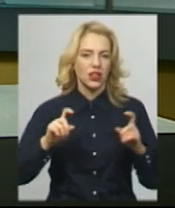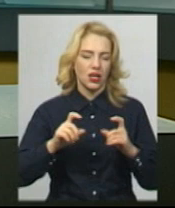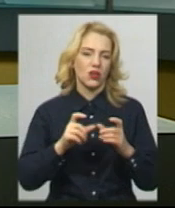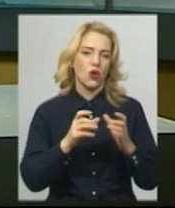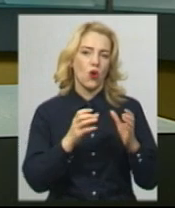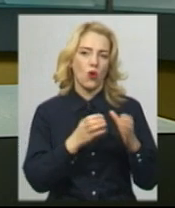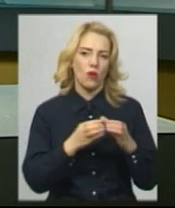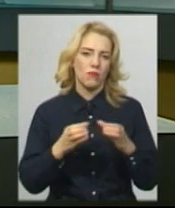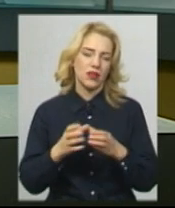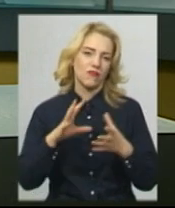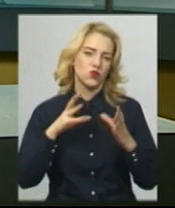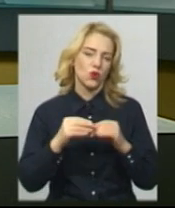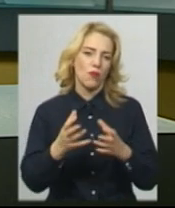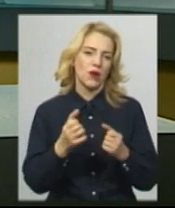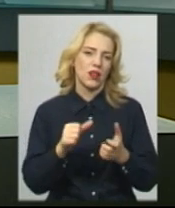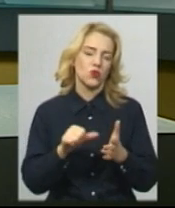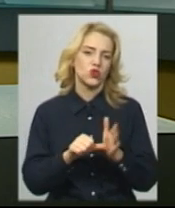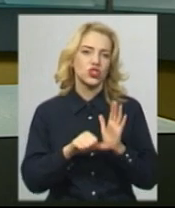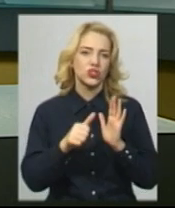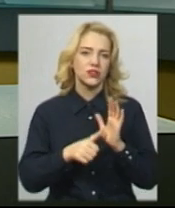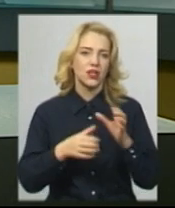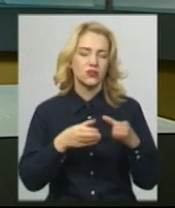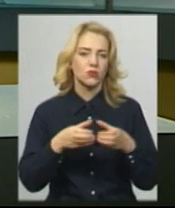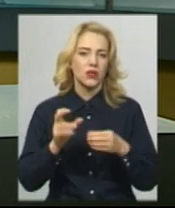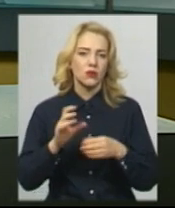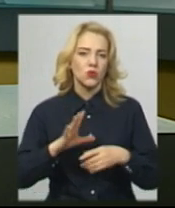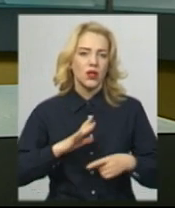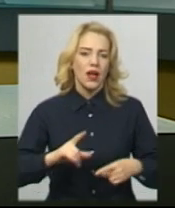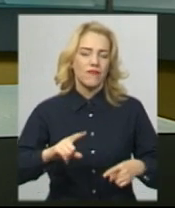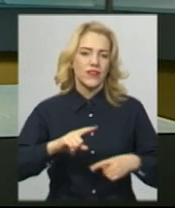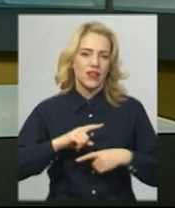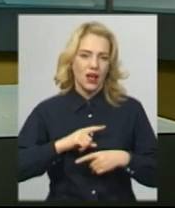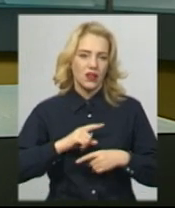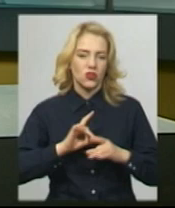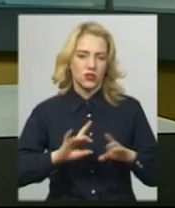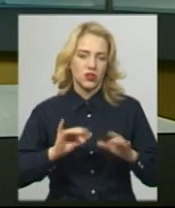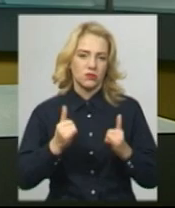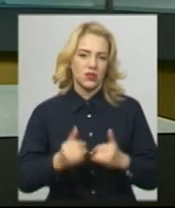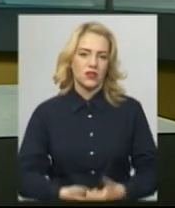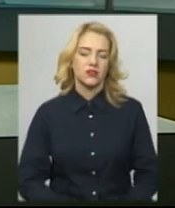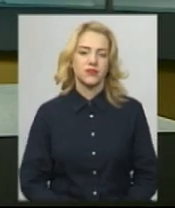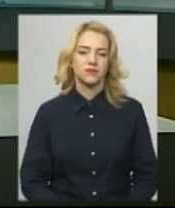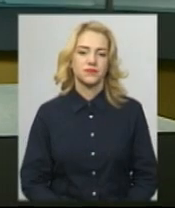взяло участь 16 команд. Як відбувався фінальний етап чемпіонату, знає наш кореспондент Андрій Гумений.